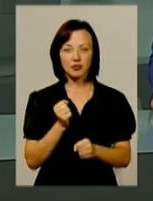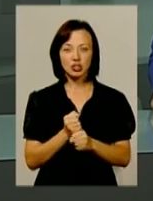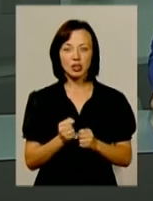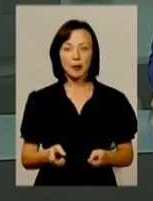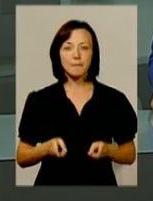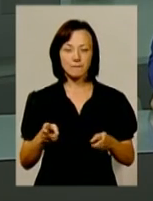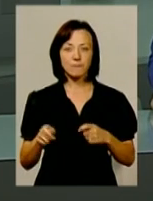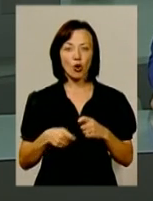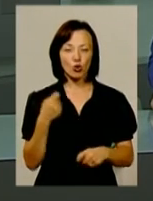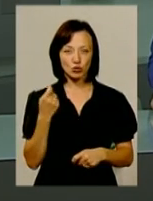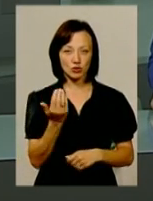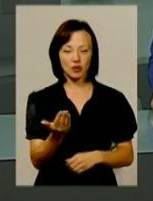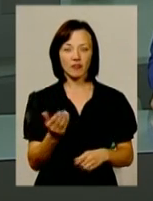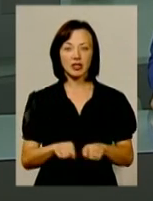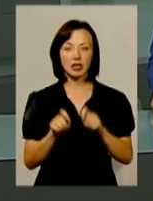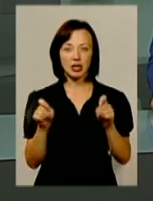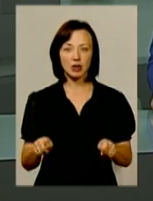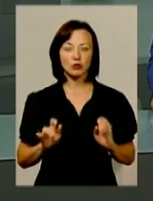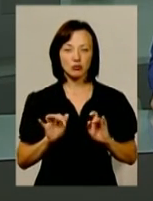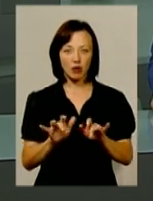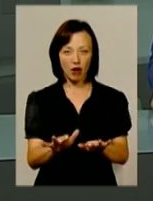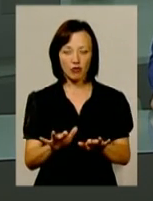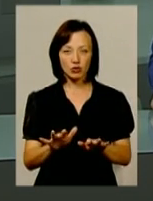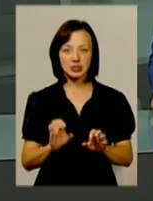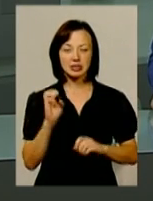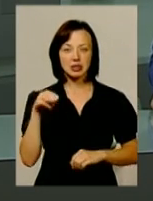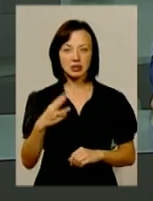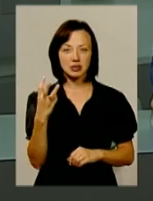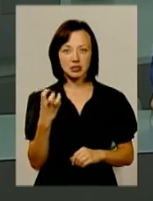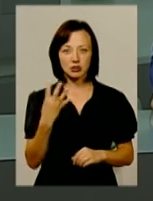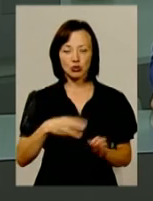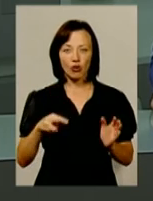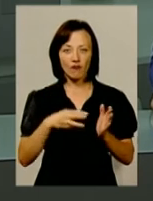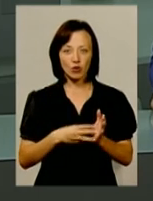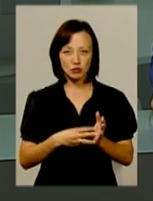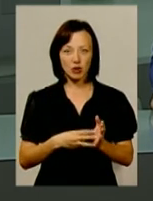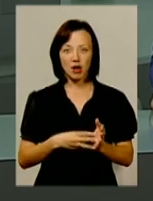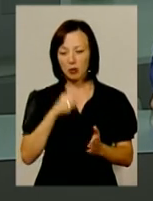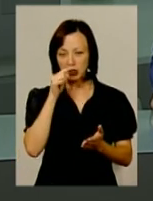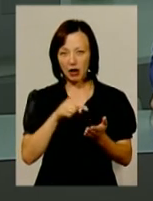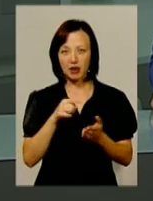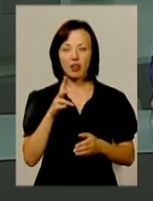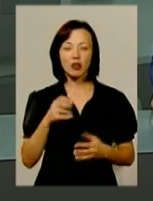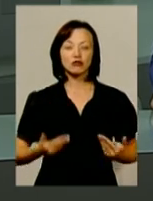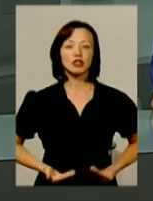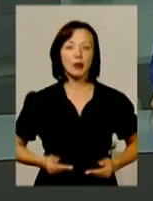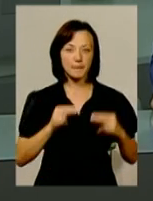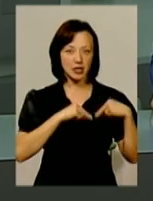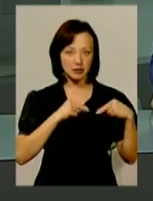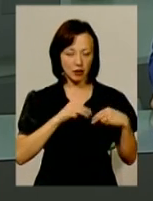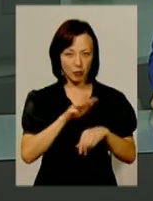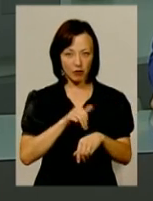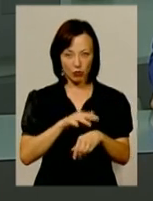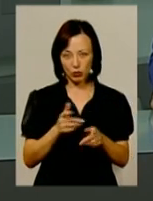правопорушення стосовно Романа Гадзіна, відкрито кримінальне провадження за статтею 348 «Посягання на життя працівника правоохоронного